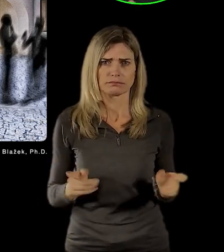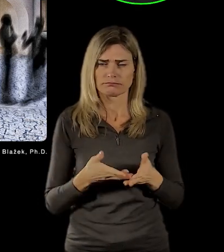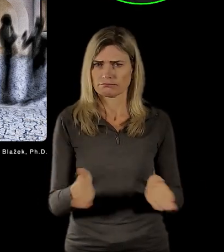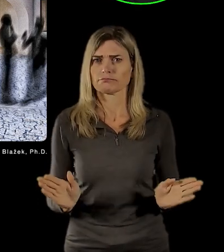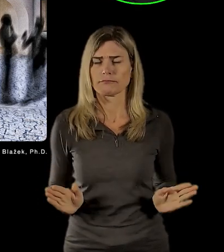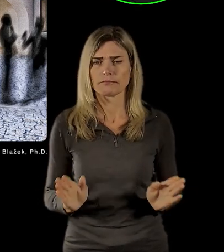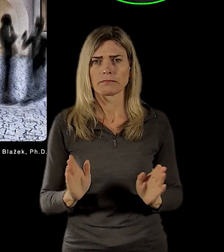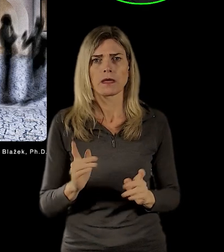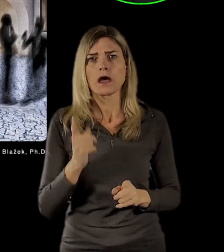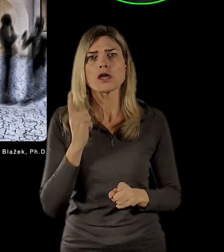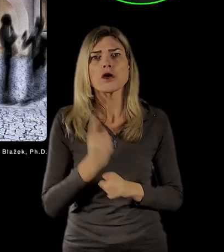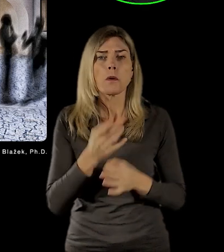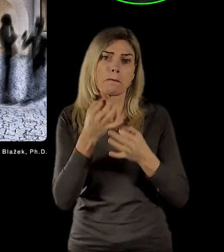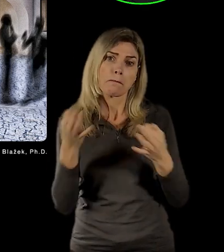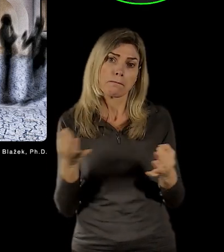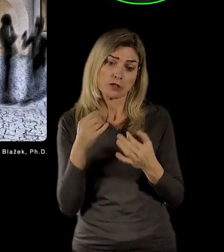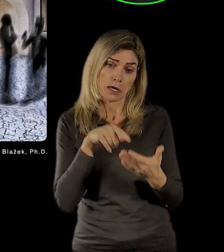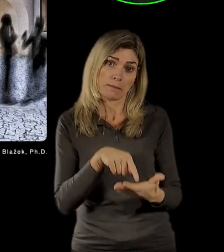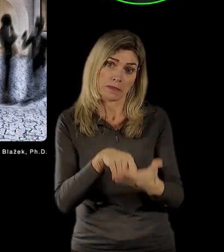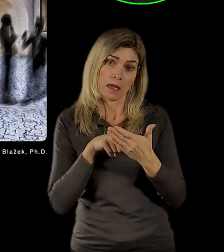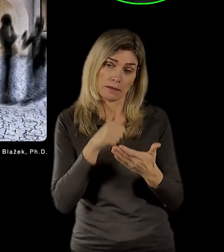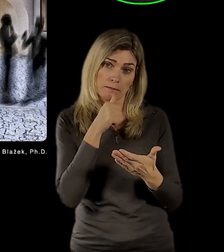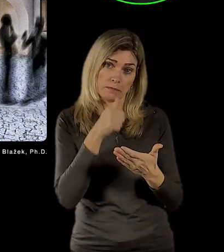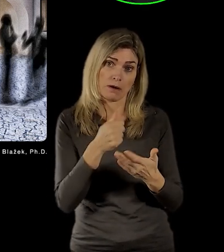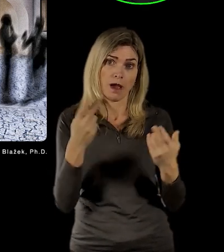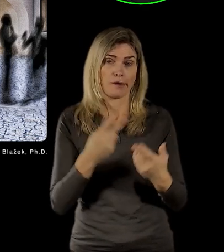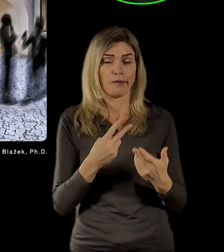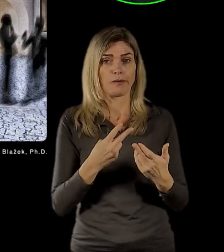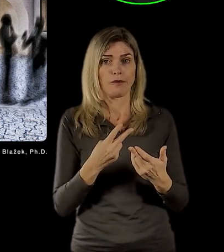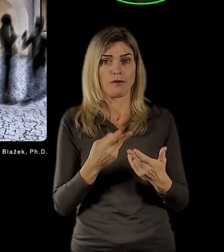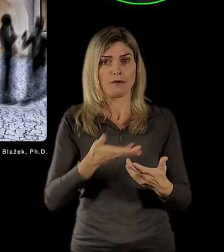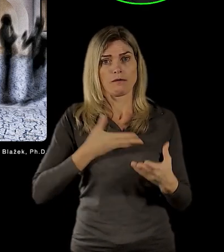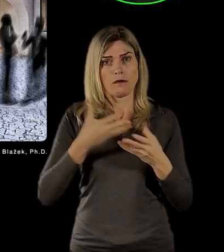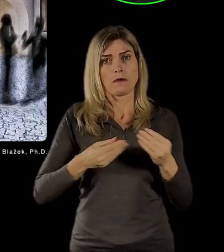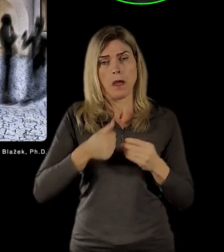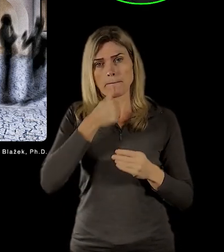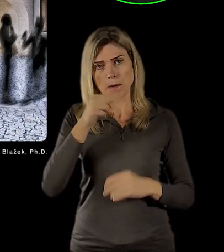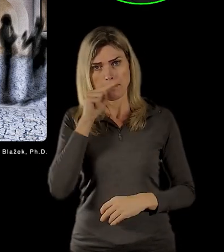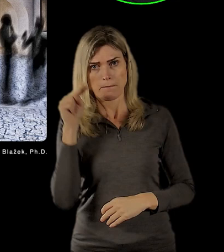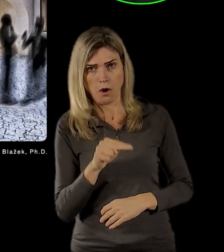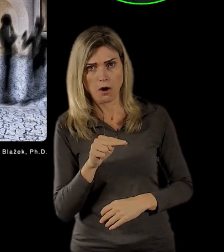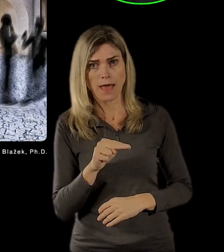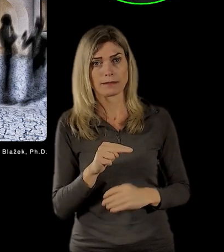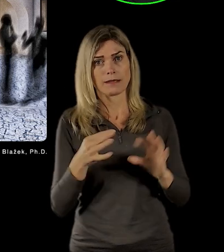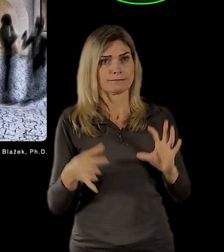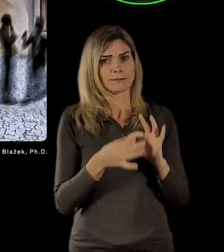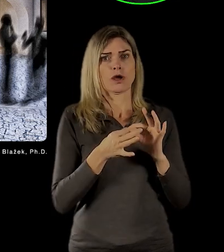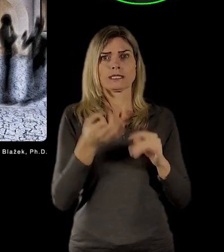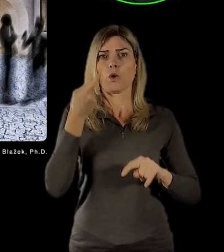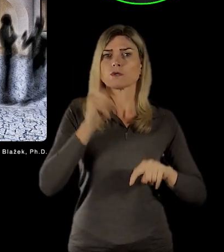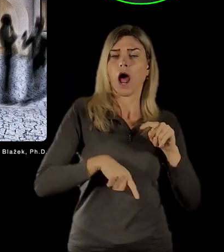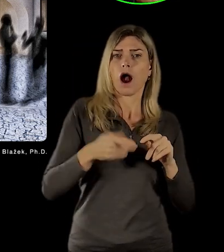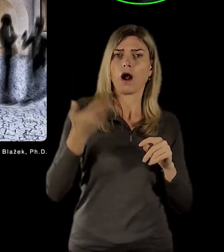nějaký předmět, který vypovídá, řekněme, v jedné rovině o nějaké historické události nebo